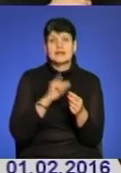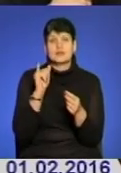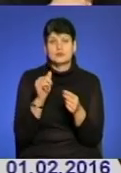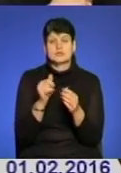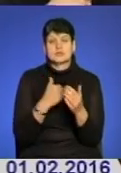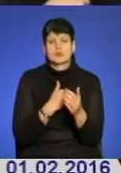частку.